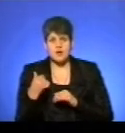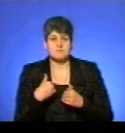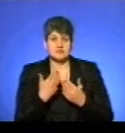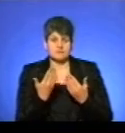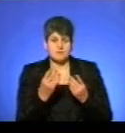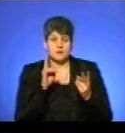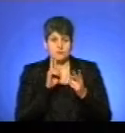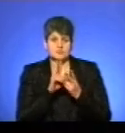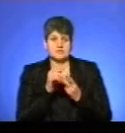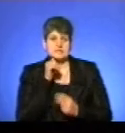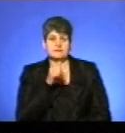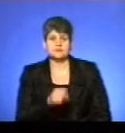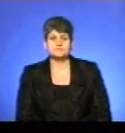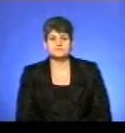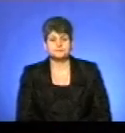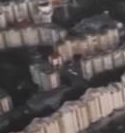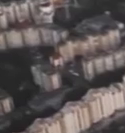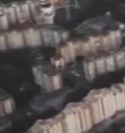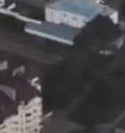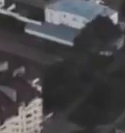вами побачимося завтра. Дякую